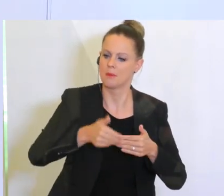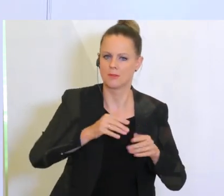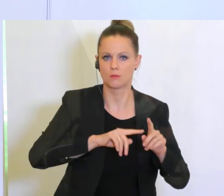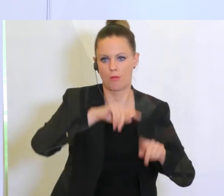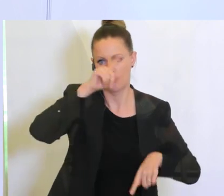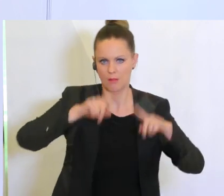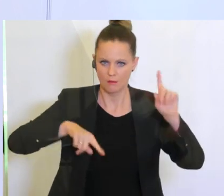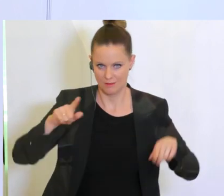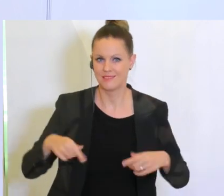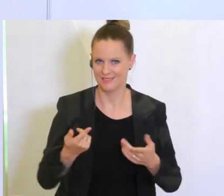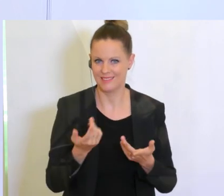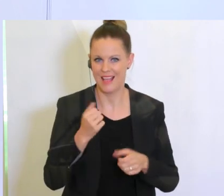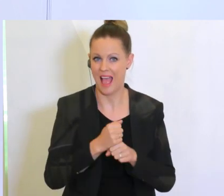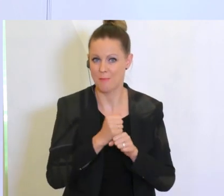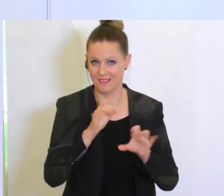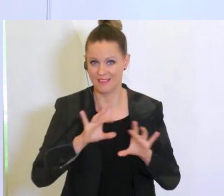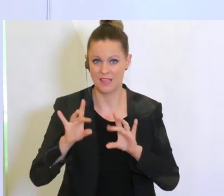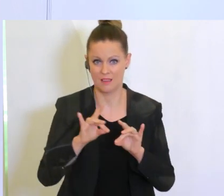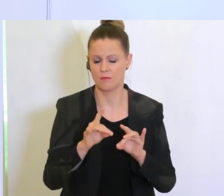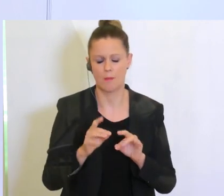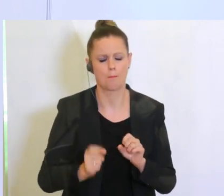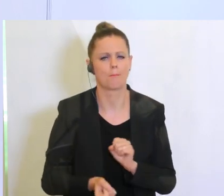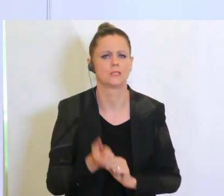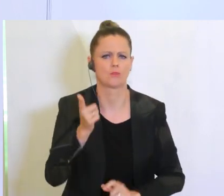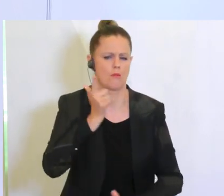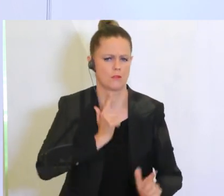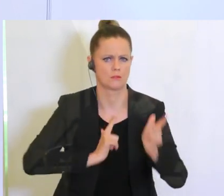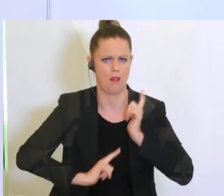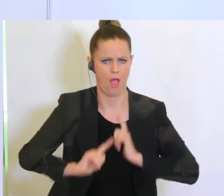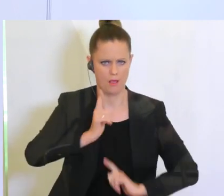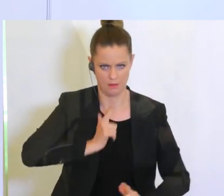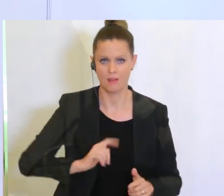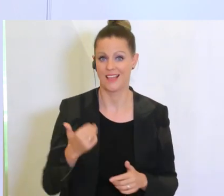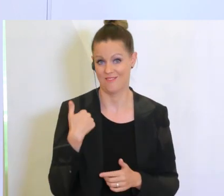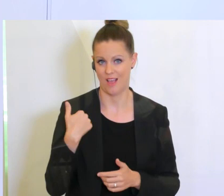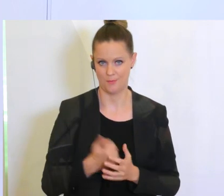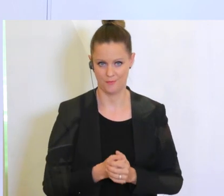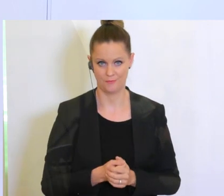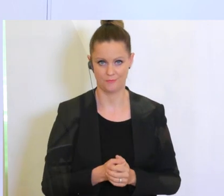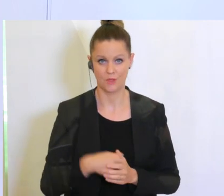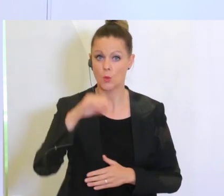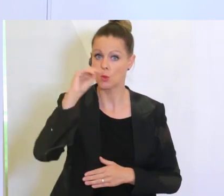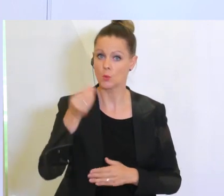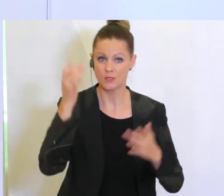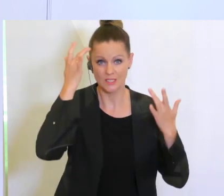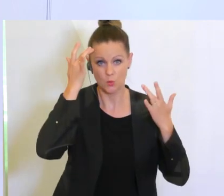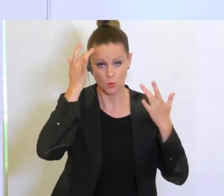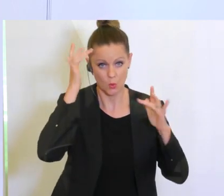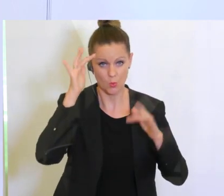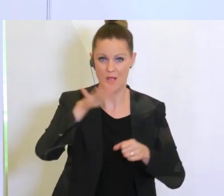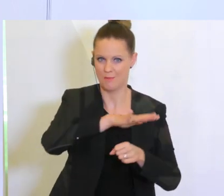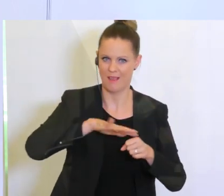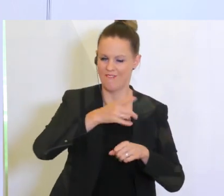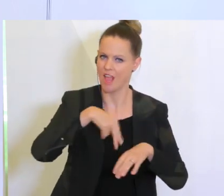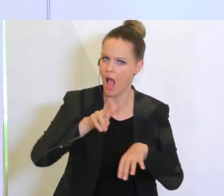sind und daher besonders unter dieser Krise leiden. Wir werden vom Kunst und Kulturressort darauf